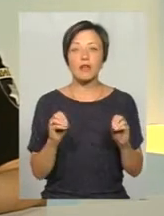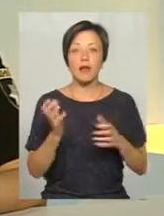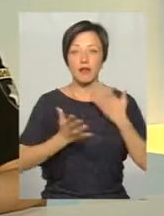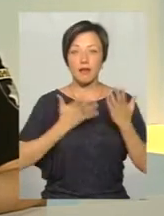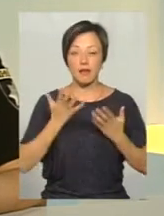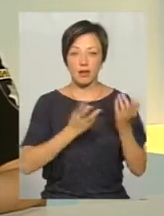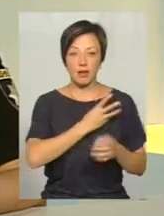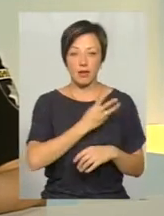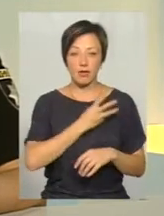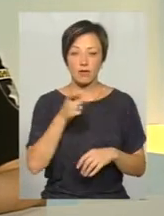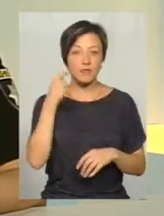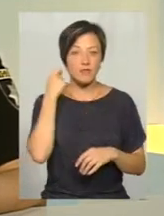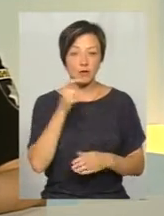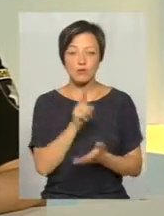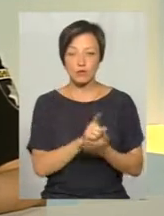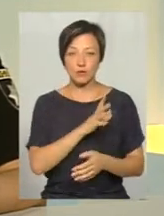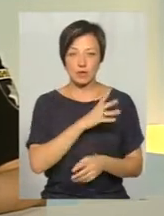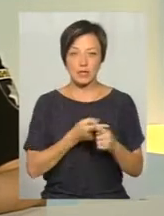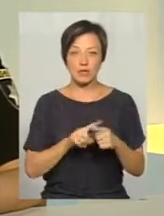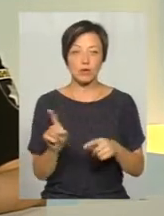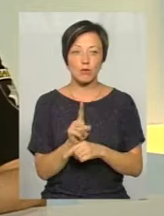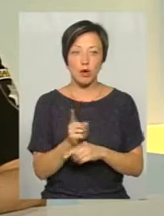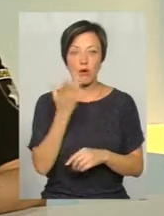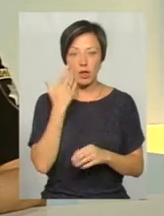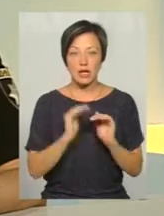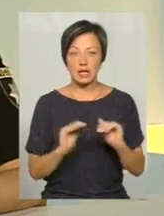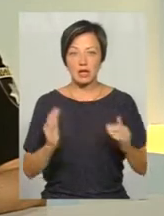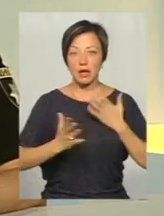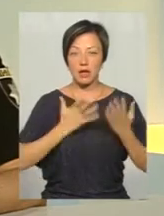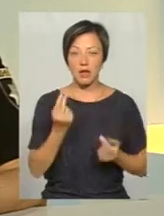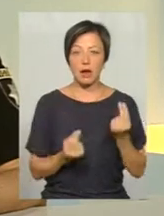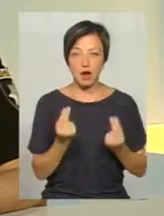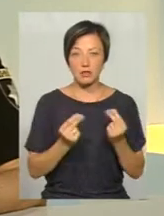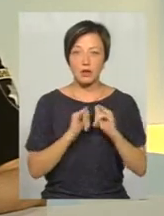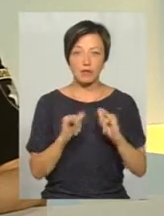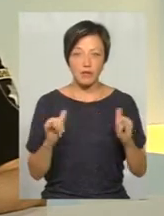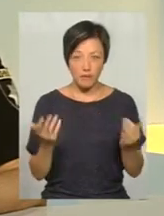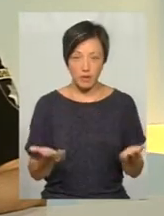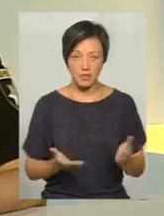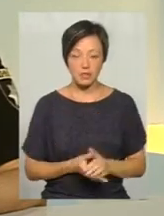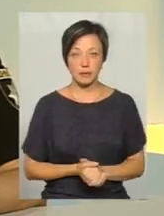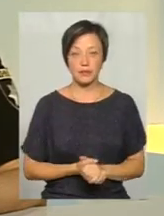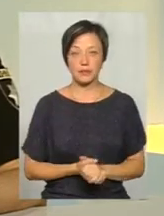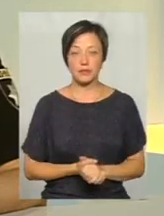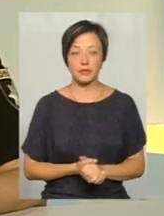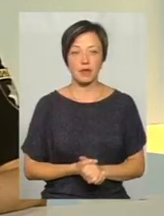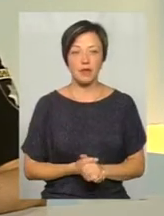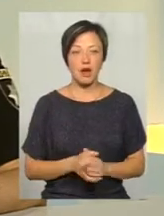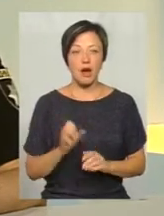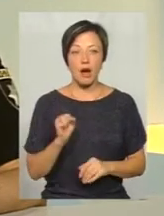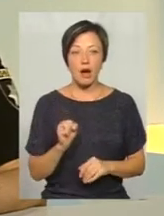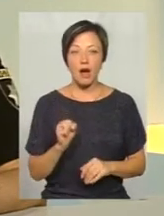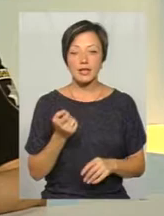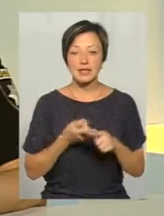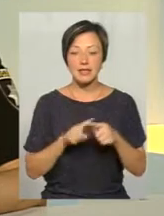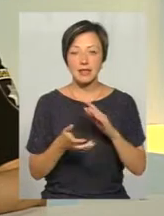енергію, яка в їхньому віці мусить бути, і це нормально, коли діти енергічно, вона грається, вона розвивається. А ось цей